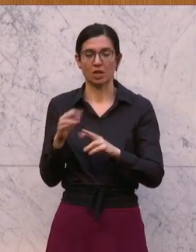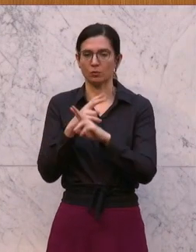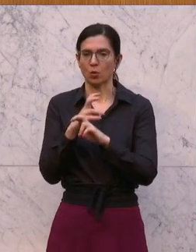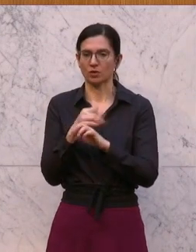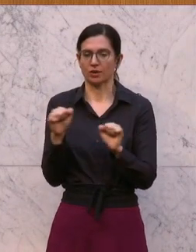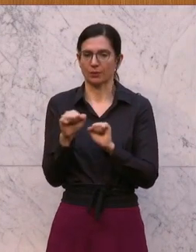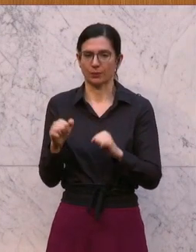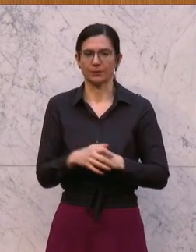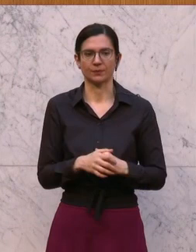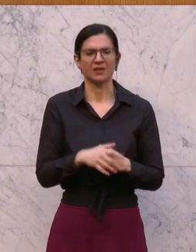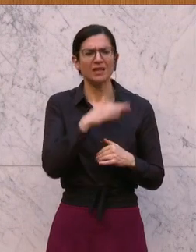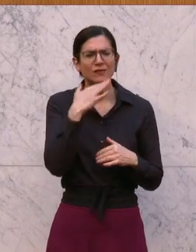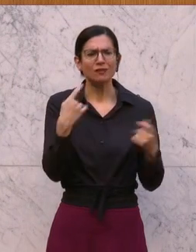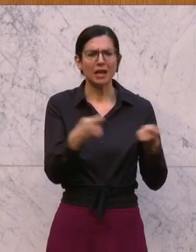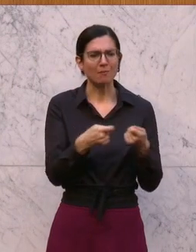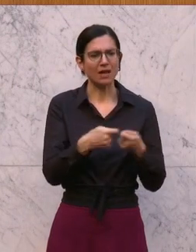sehr, sehr viele Maßnahmen getroffen.